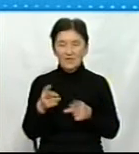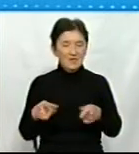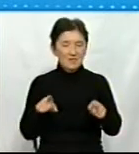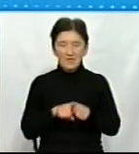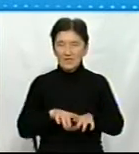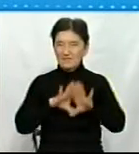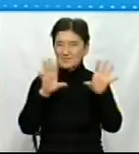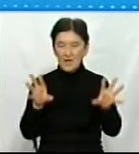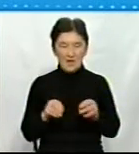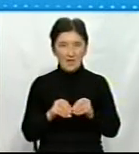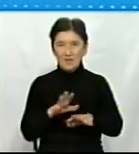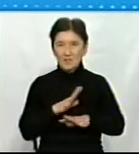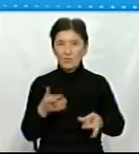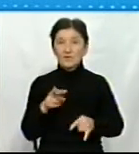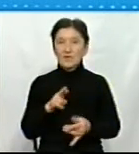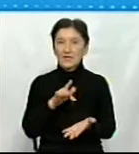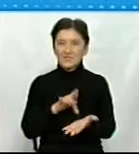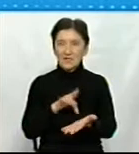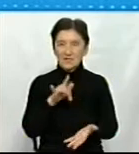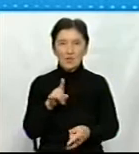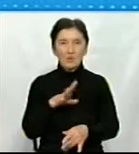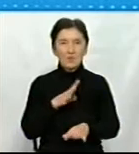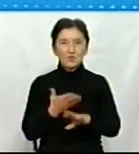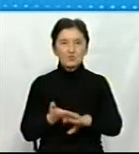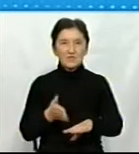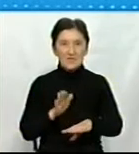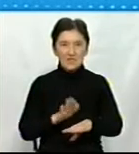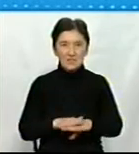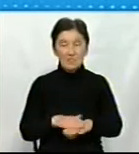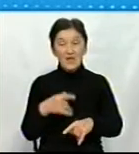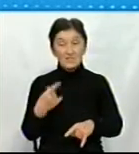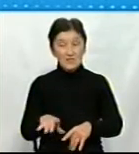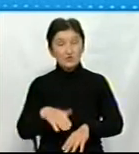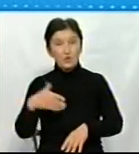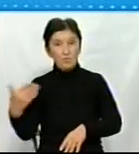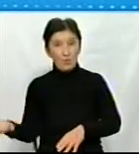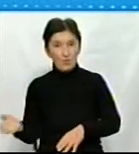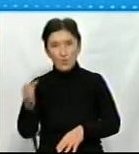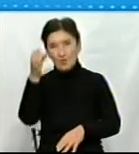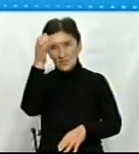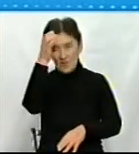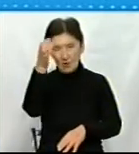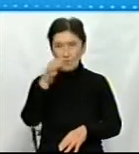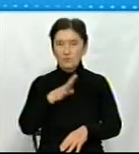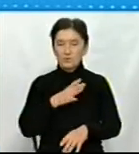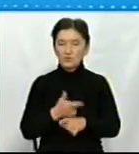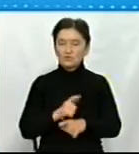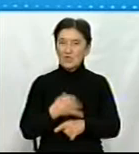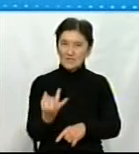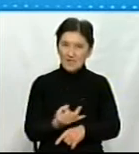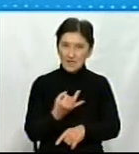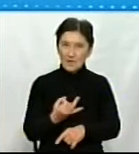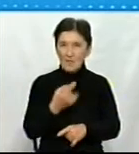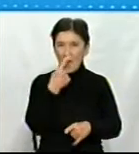було взагалі. Для центрального регіону він був дуже складним, з іншого боку, з точки зору науки він був дуже цікавим, оскільки